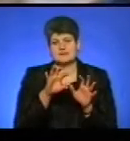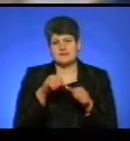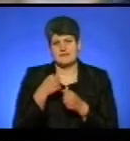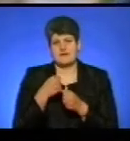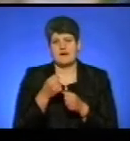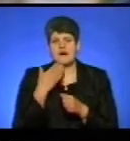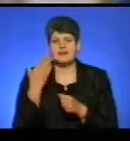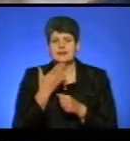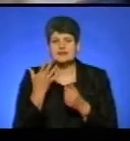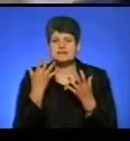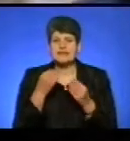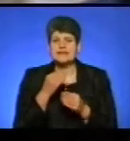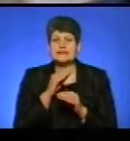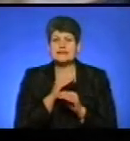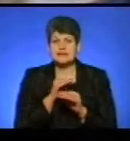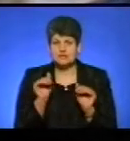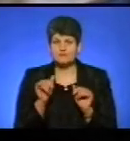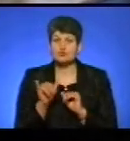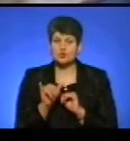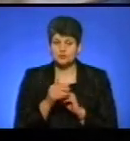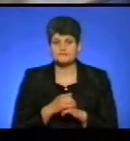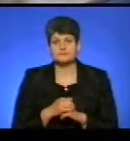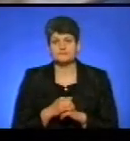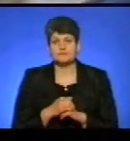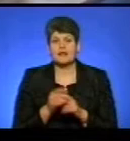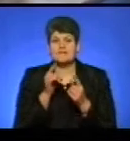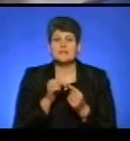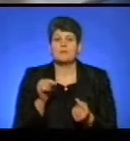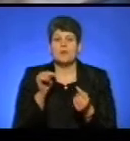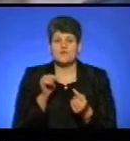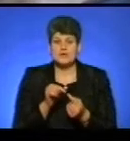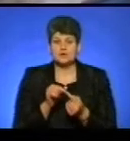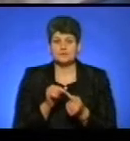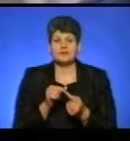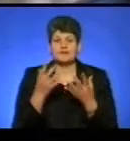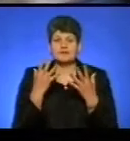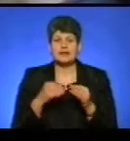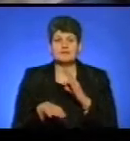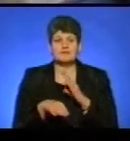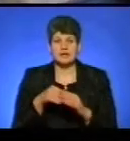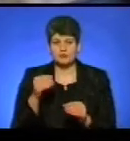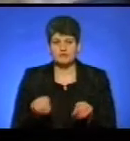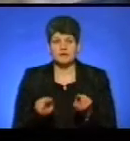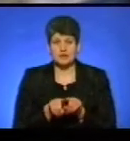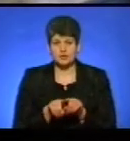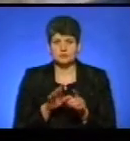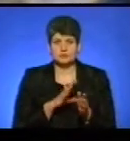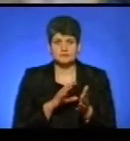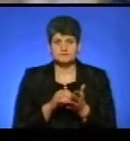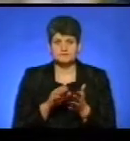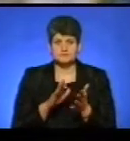тиші, так? Тобто, відповідно, в суботу. Ось. Ну, і, відповідно, в сам день виборів також фіксувалися